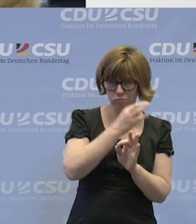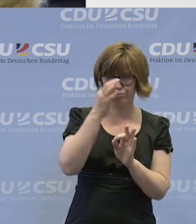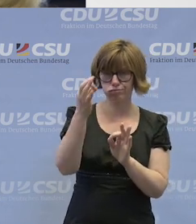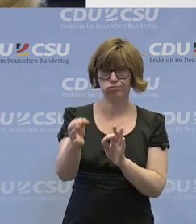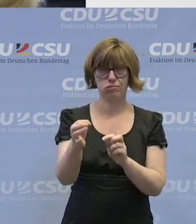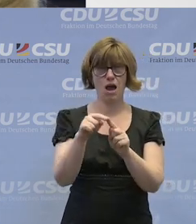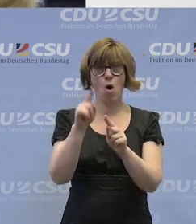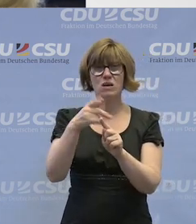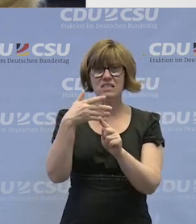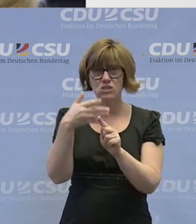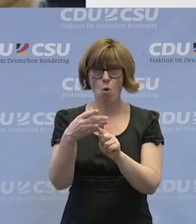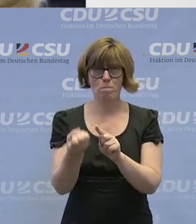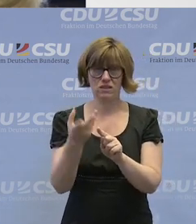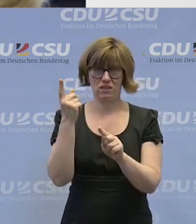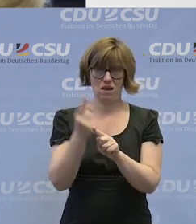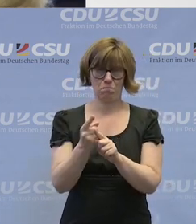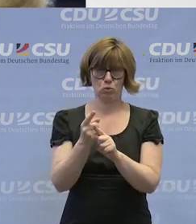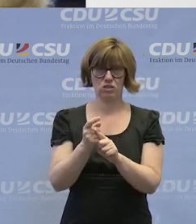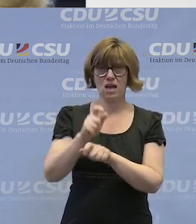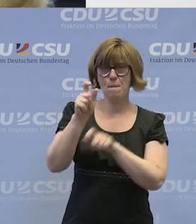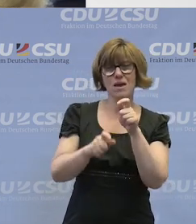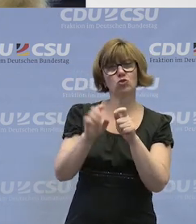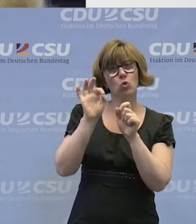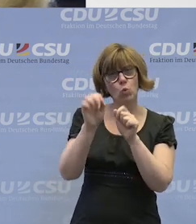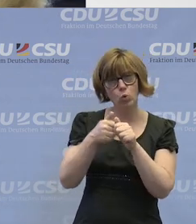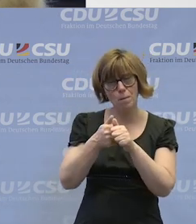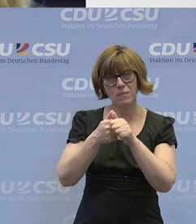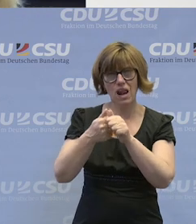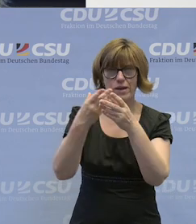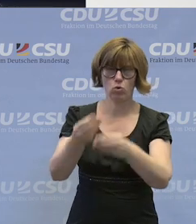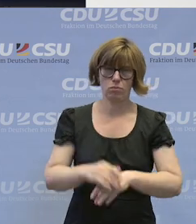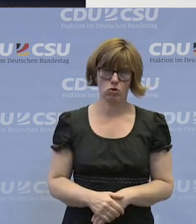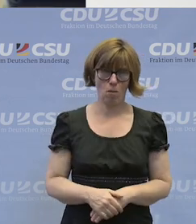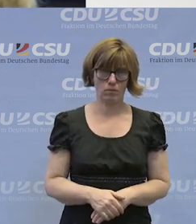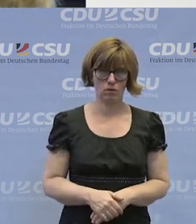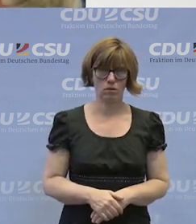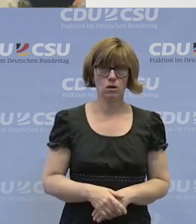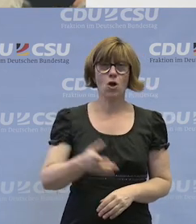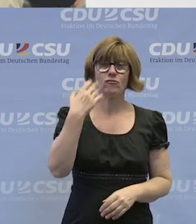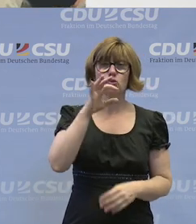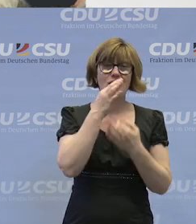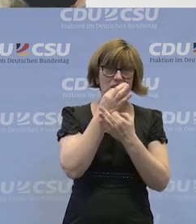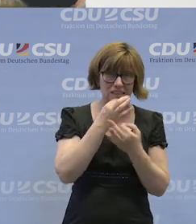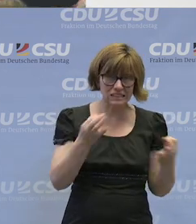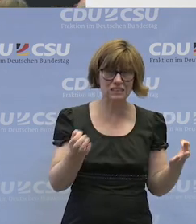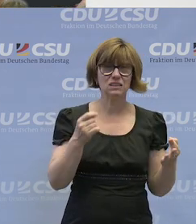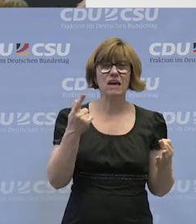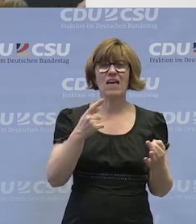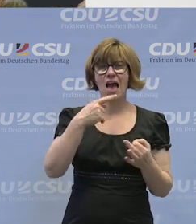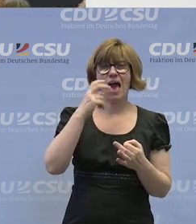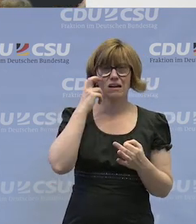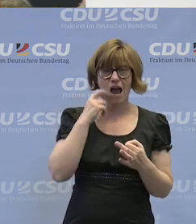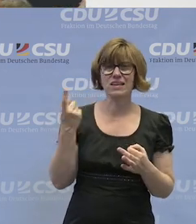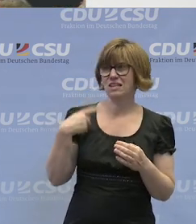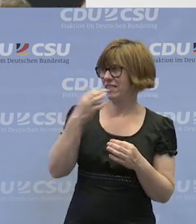dies auch so passiert, dass die Menschen gut begleitet werden. Ein Stück mehr Sorgfalt, Herr Greis. Und dann würde ich gerne noch die nächste